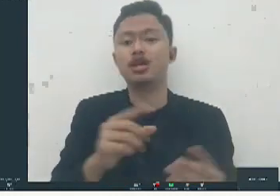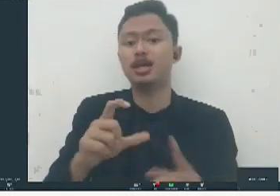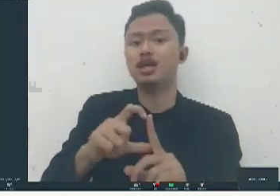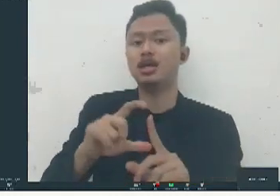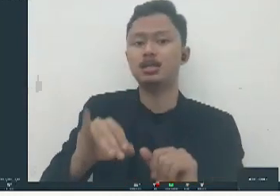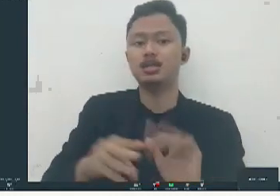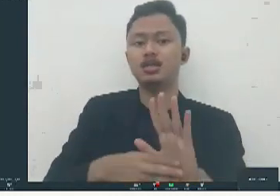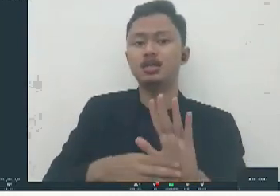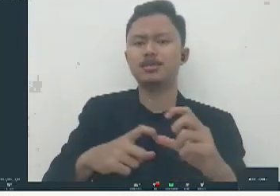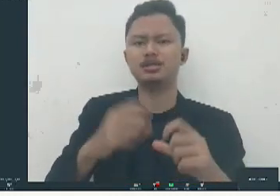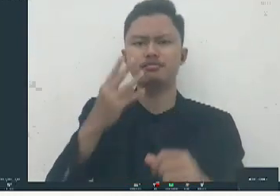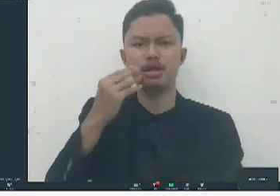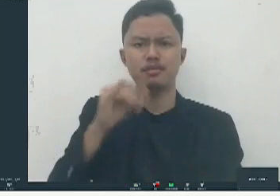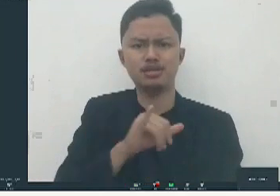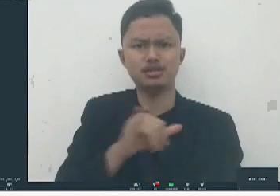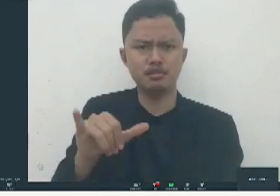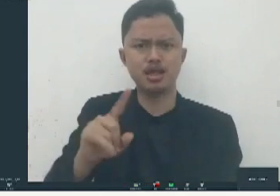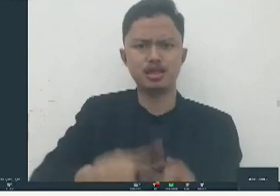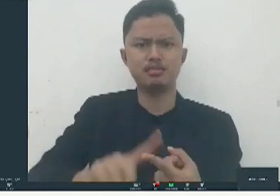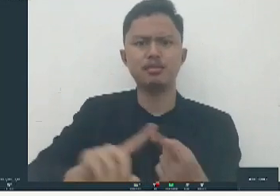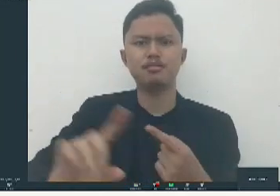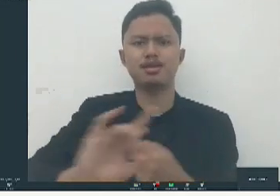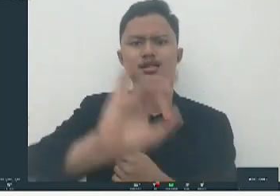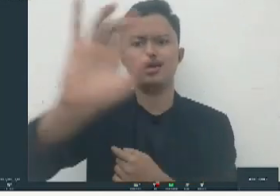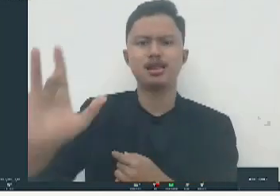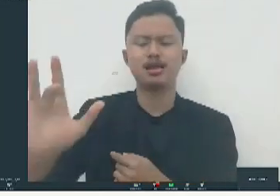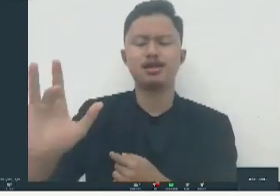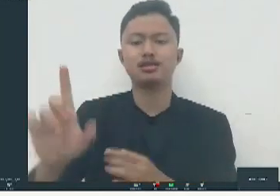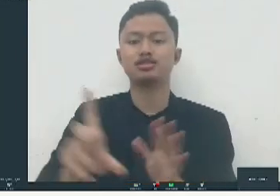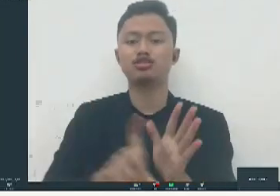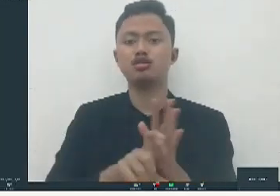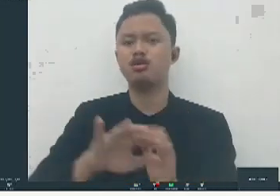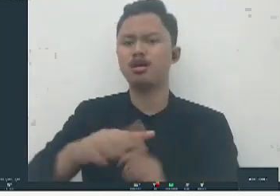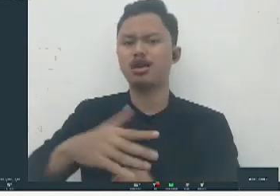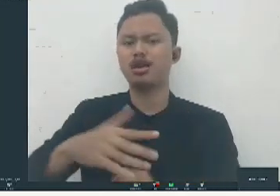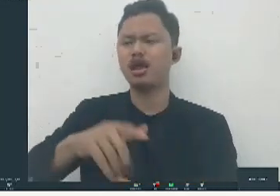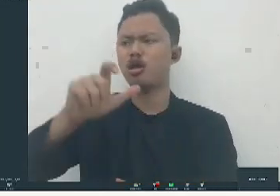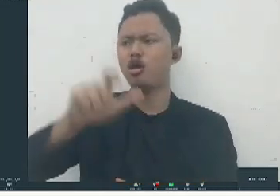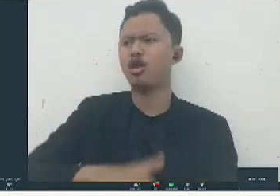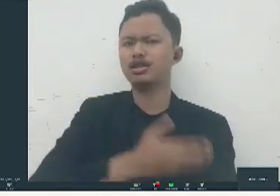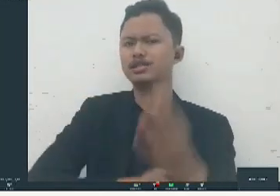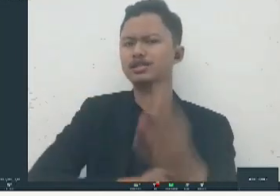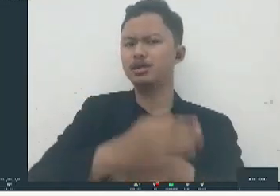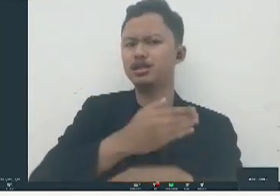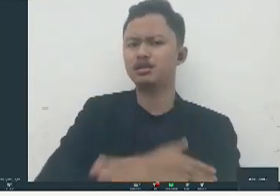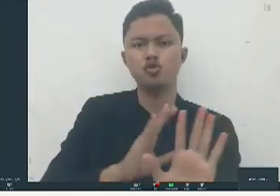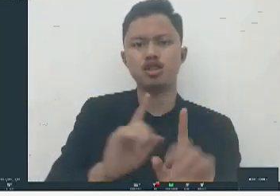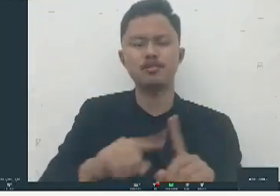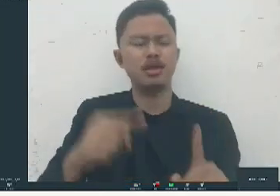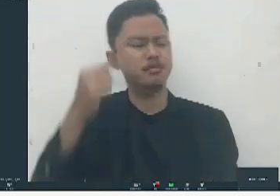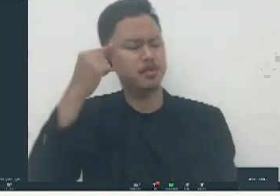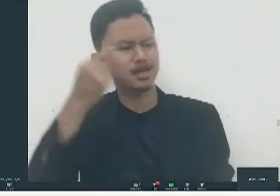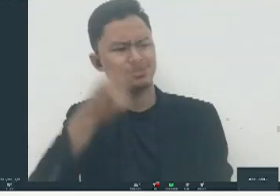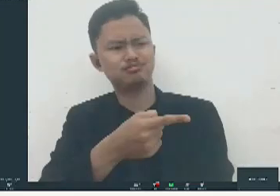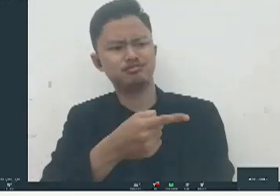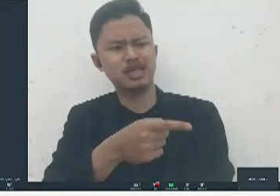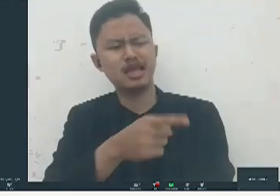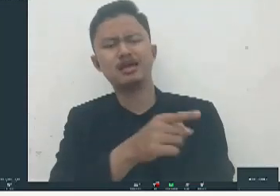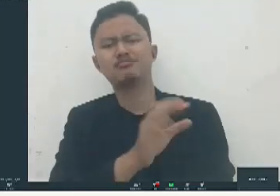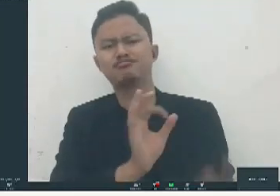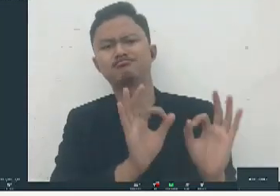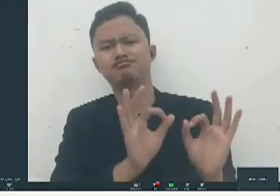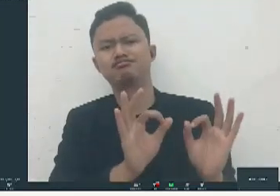mungkin sama dengan teman-teman yang lain bagaimana kadang-kadang orang yang non-disabilitas itu sudah menganggap bahwa oh ini sudah cukup akomodasinya sudah